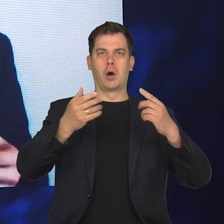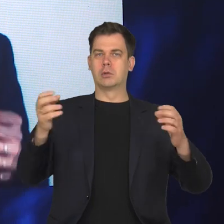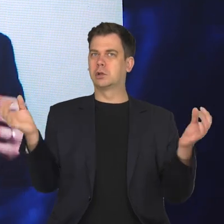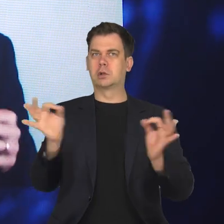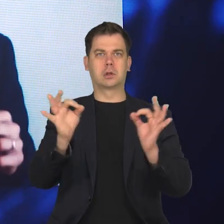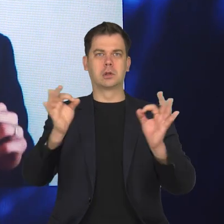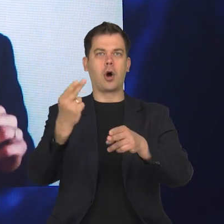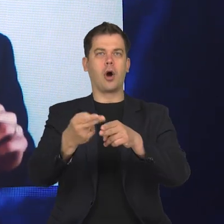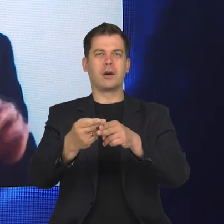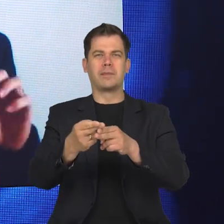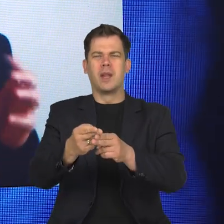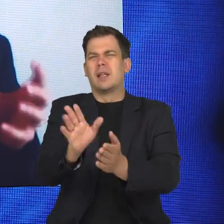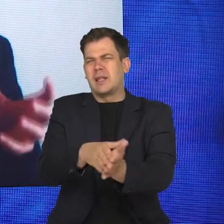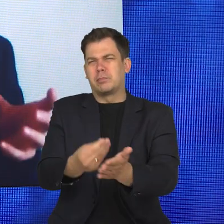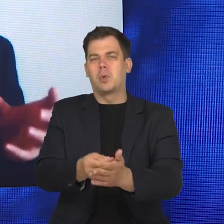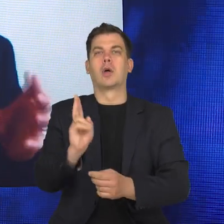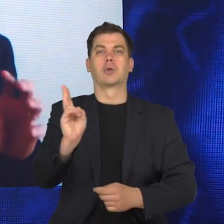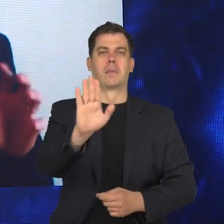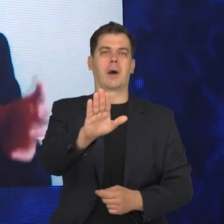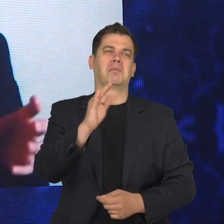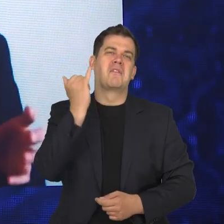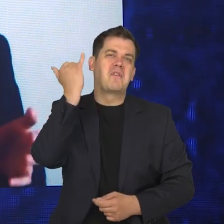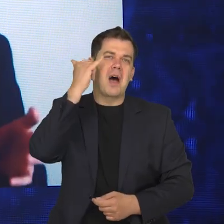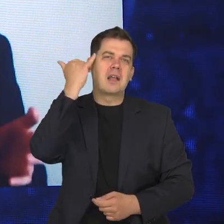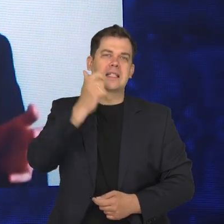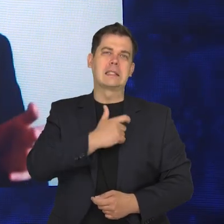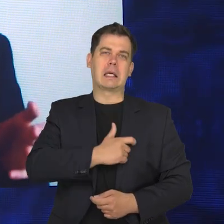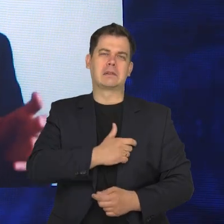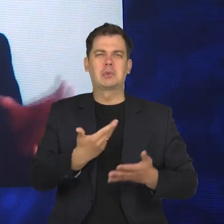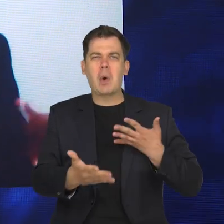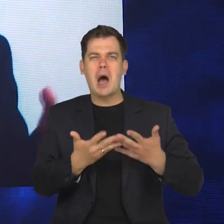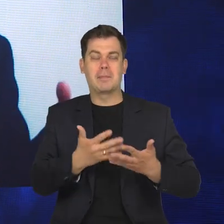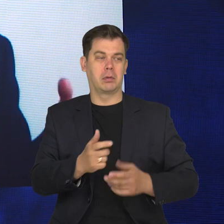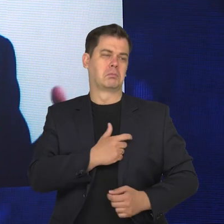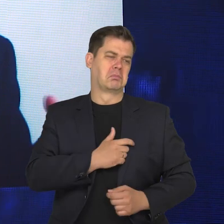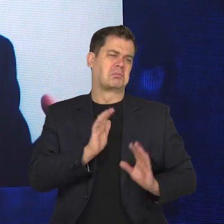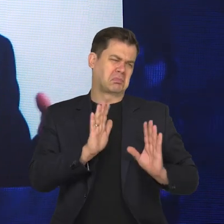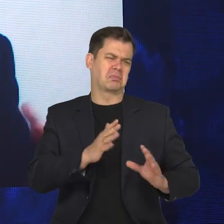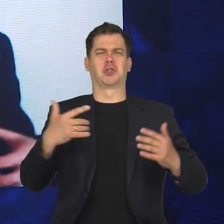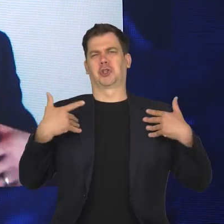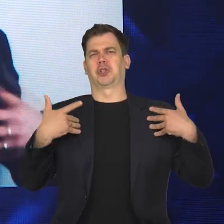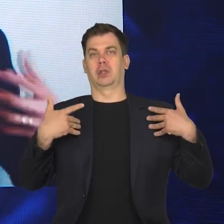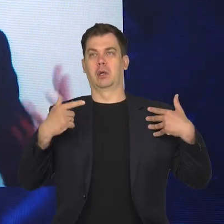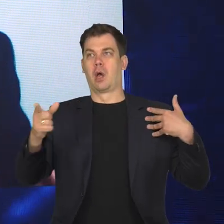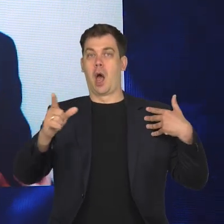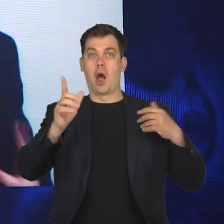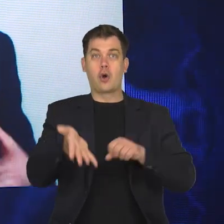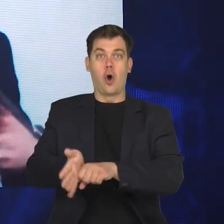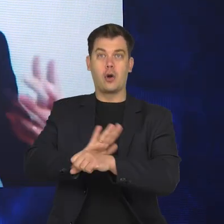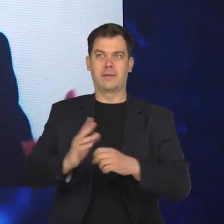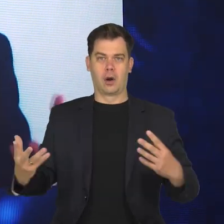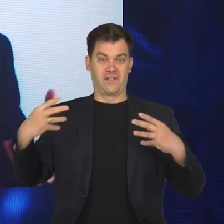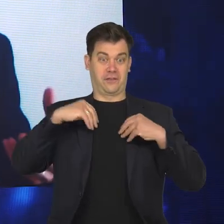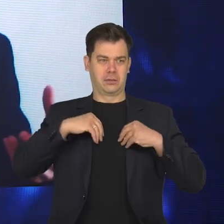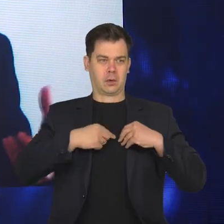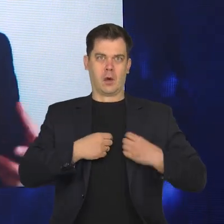okazuje się, że osoba, która miała na przykład jakąś niewielką wadę serca, nagle w przypadku zakażenia COVID zaczyna ją bardziej odczuwać,